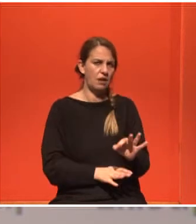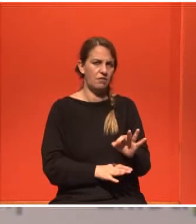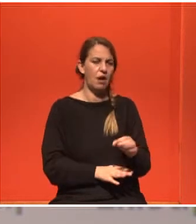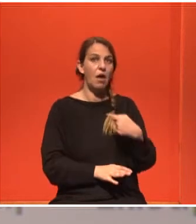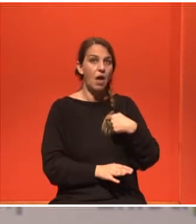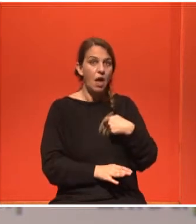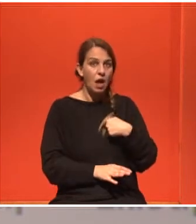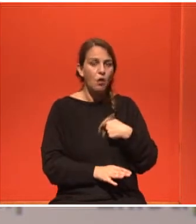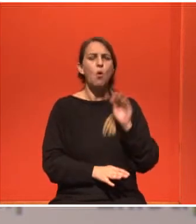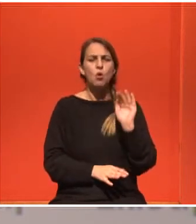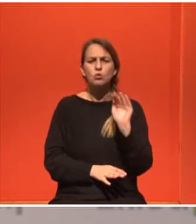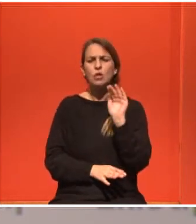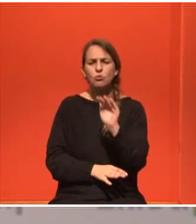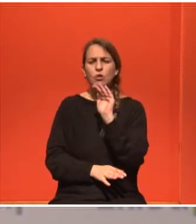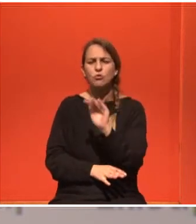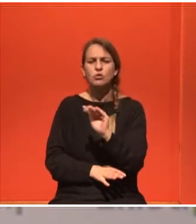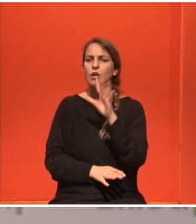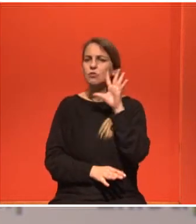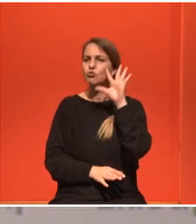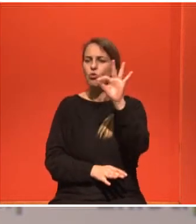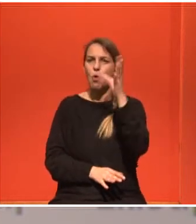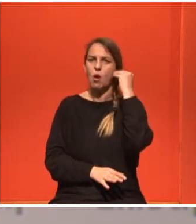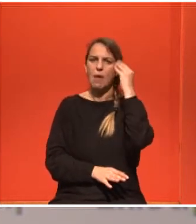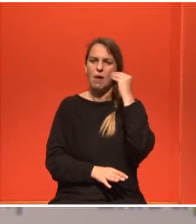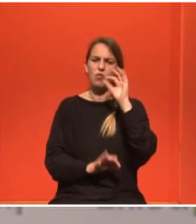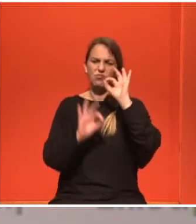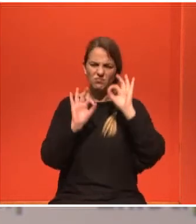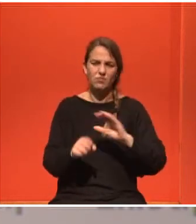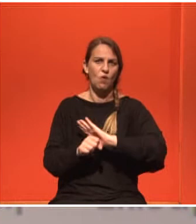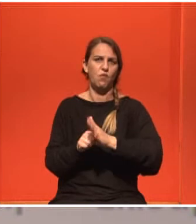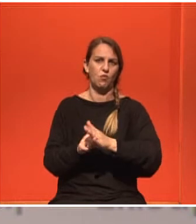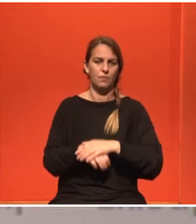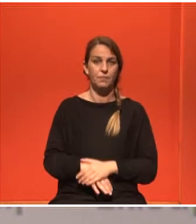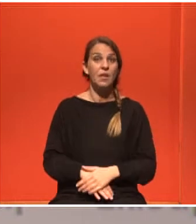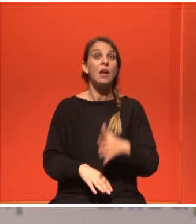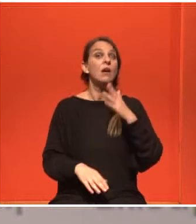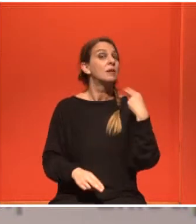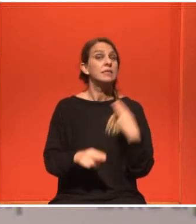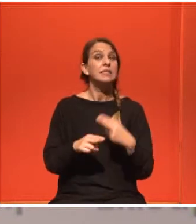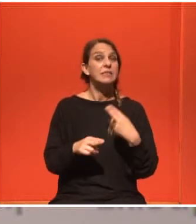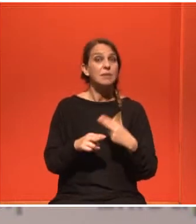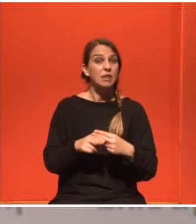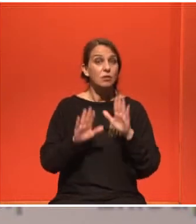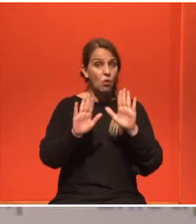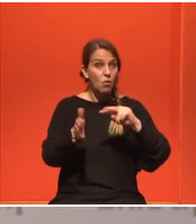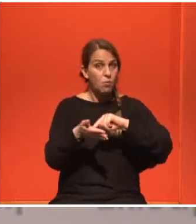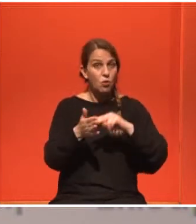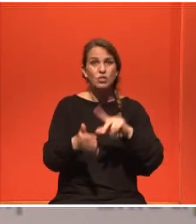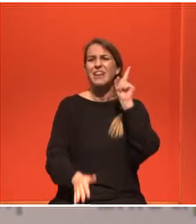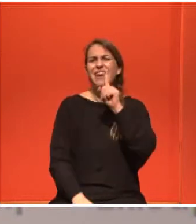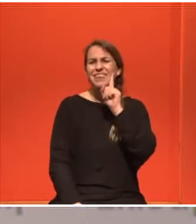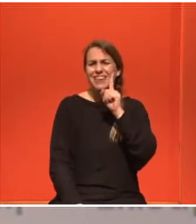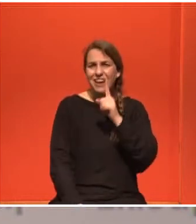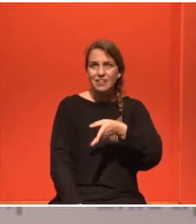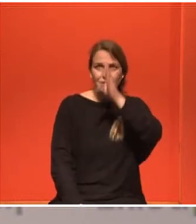ρωτήσω. Ήθελα σε αυτό το σημείο λοιπόν να πω και νομίζω ότι είναι σημαντικό να μην να ακούνε οι γυναίκες όλους τους διάφορους που τους λένε τα